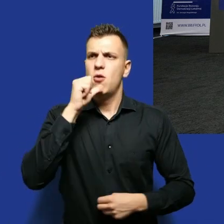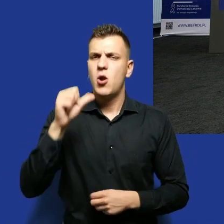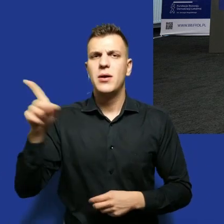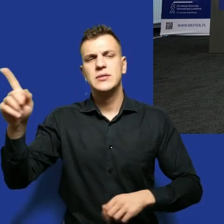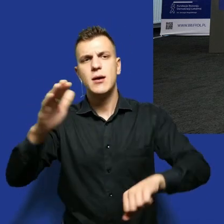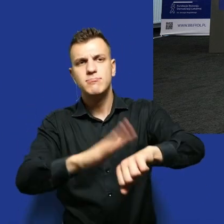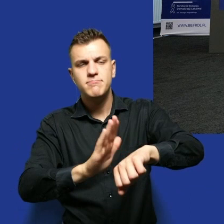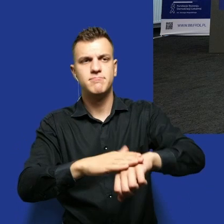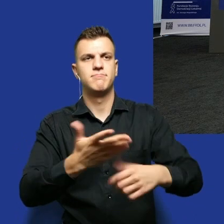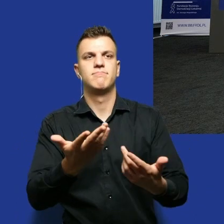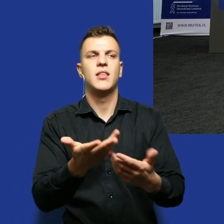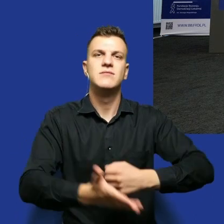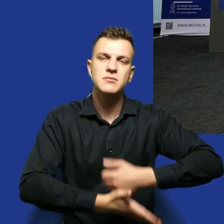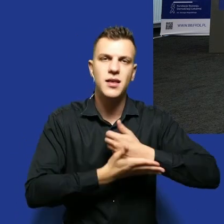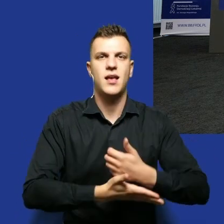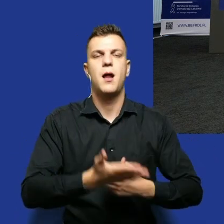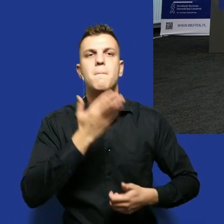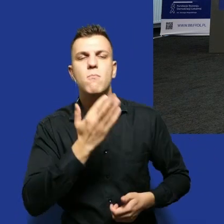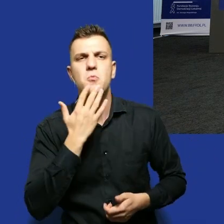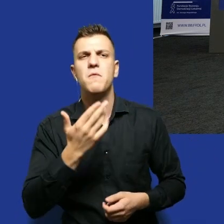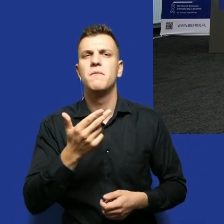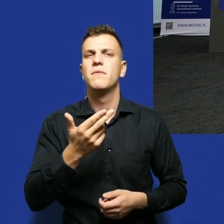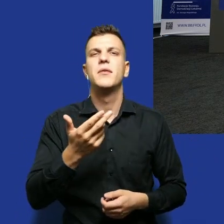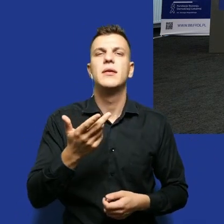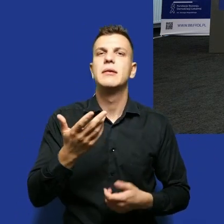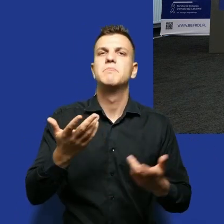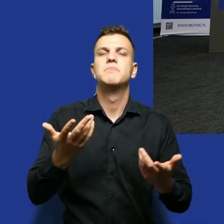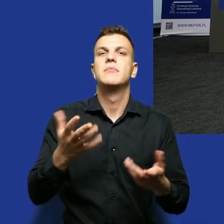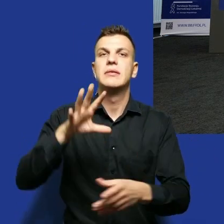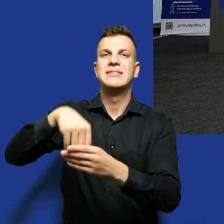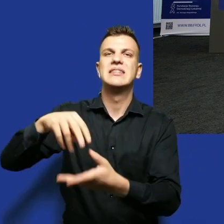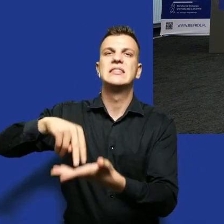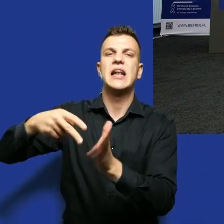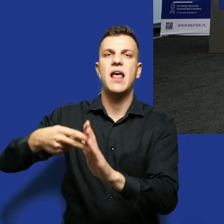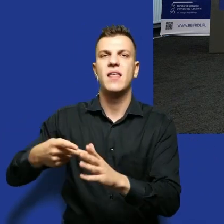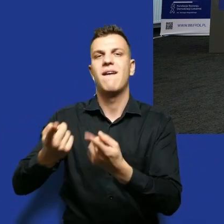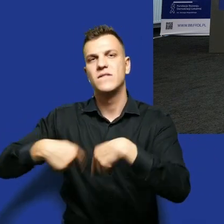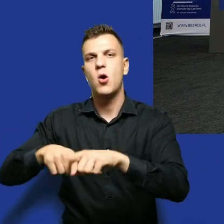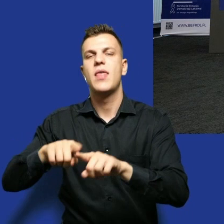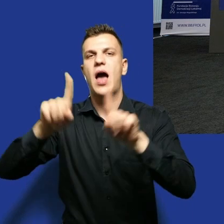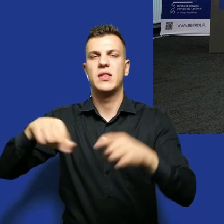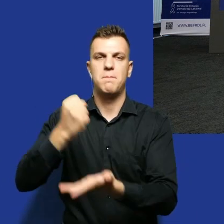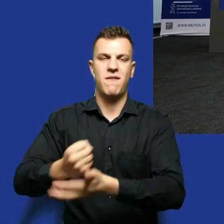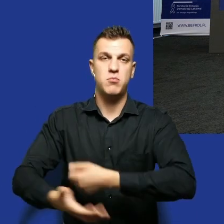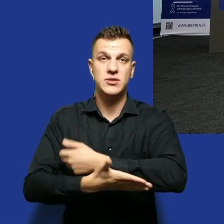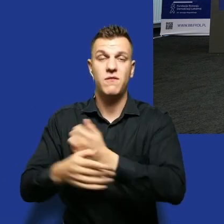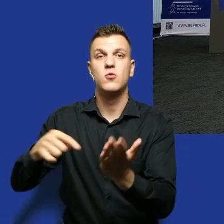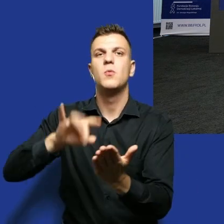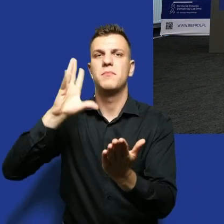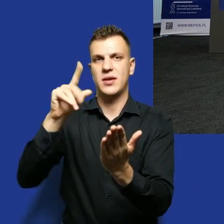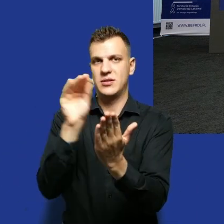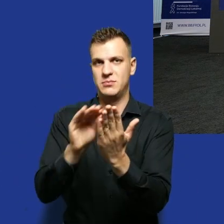mówi, wspiera. Między innymi w zapisach strategii wdrażania Karty Praw Podstawowych mamy taki piękny zapis,